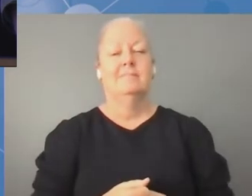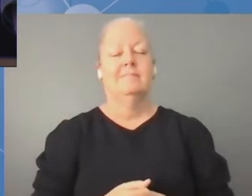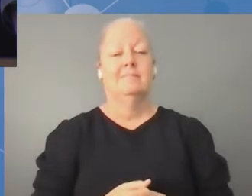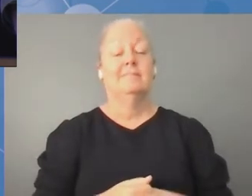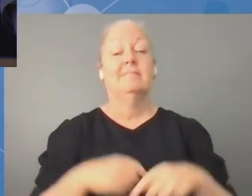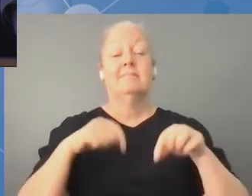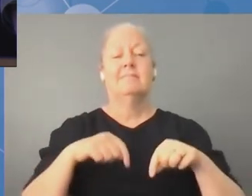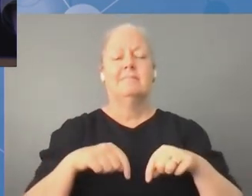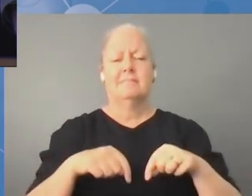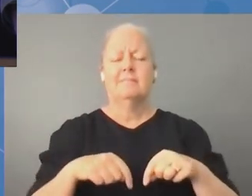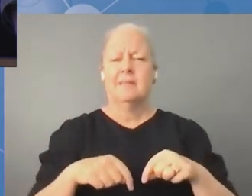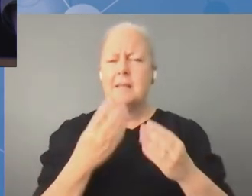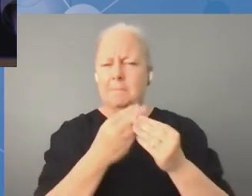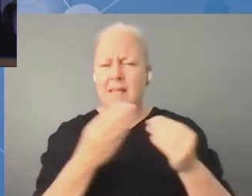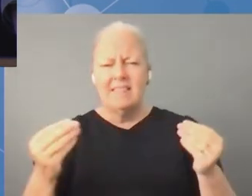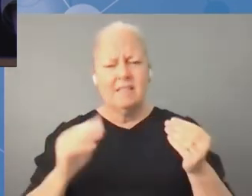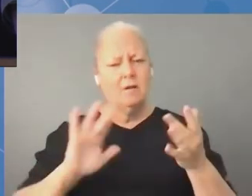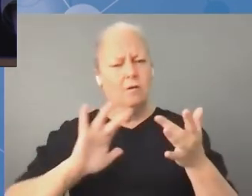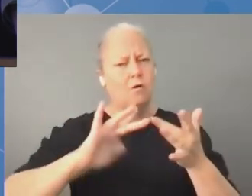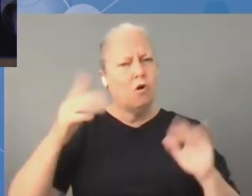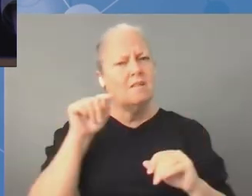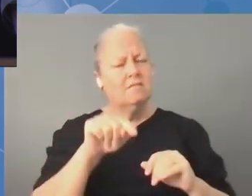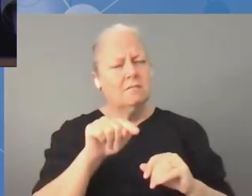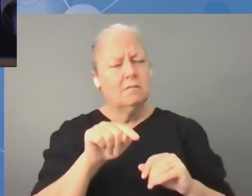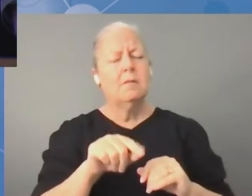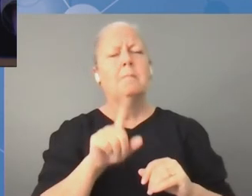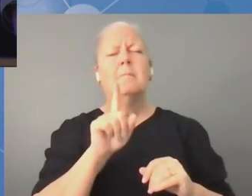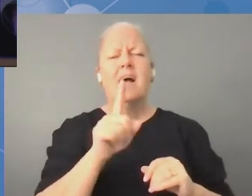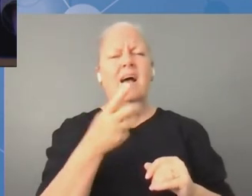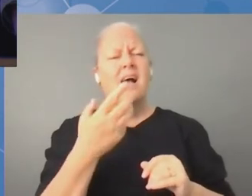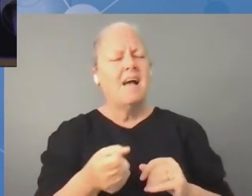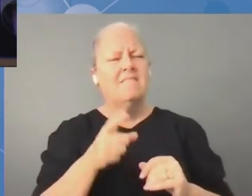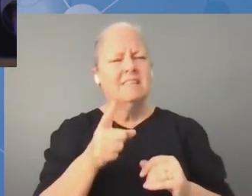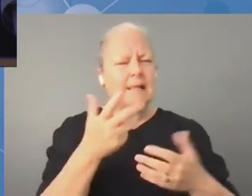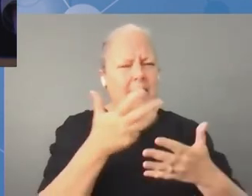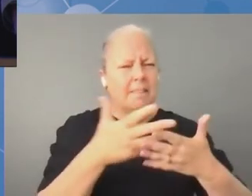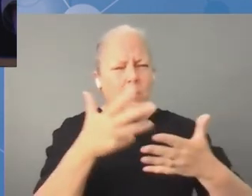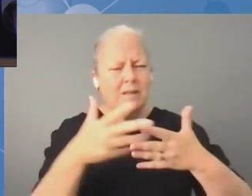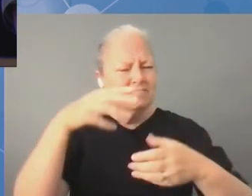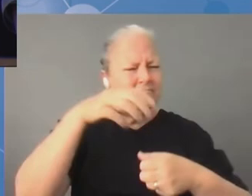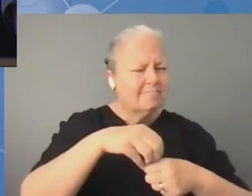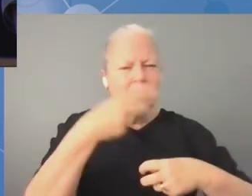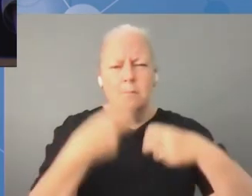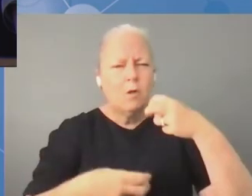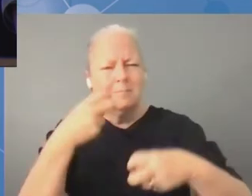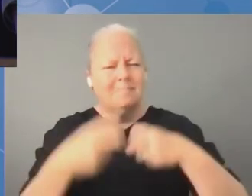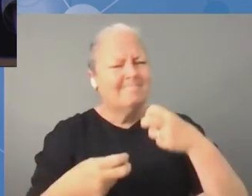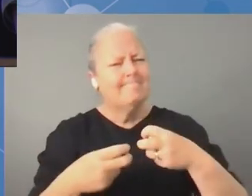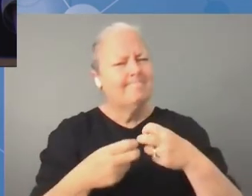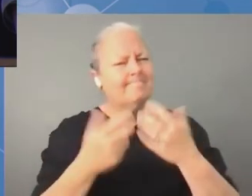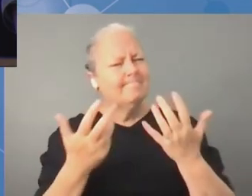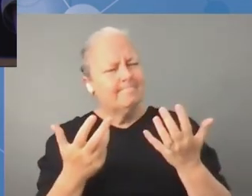nieraz. Jak sprawić, aby każdy obywatel mógł uczestniczyć w